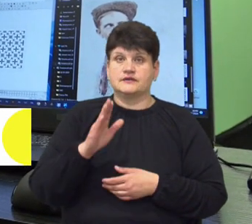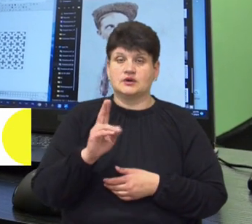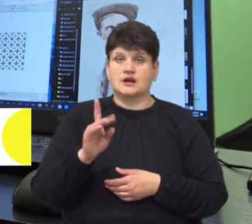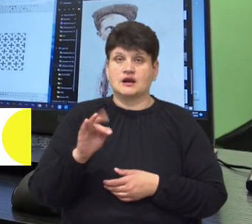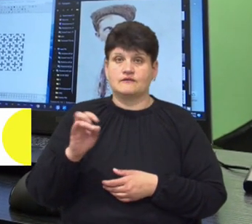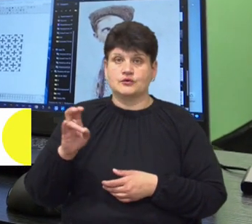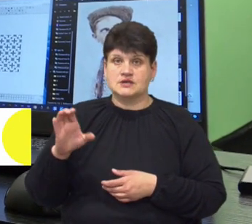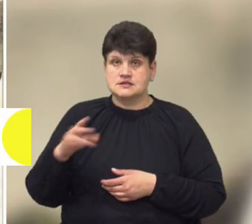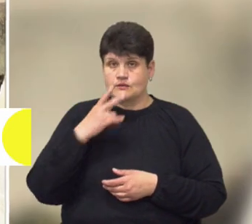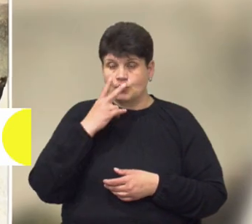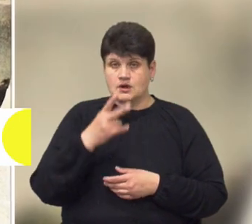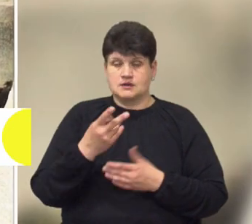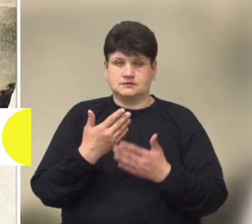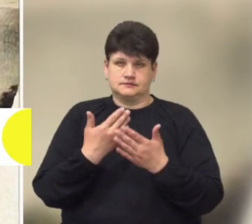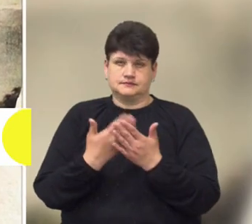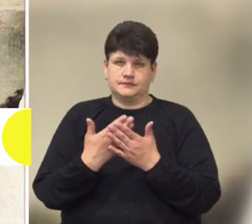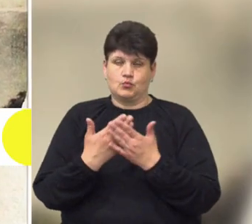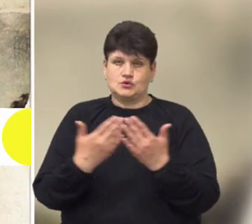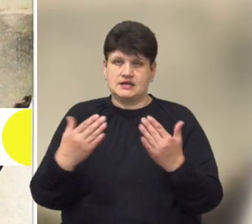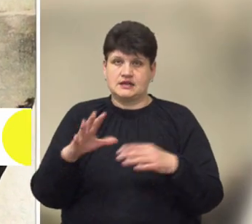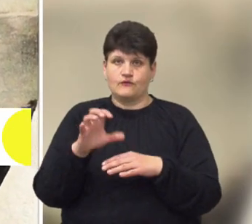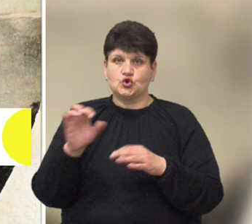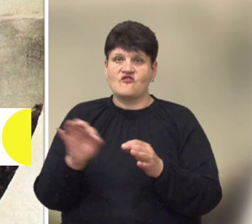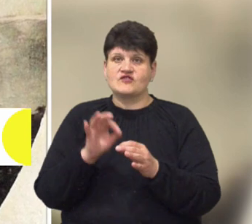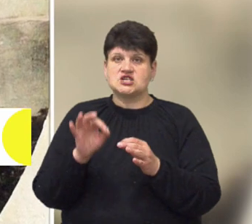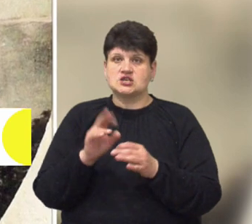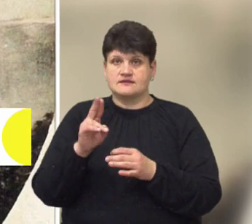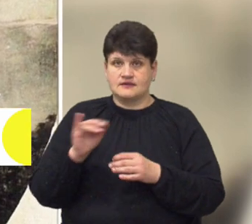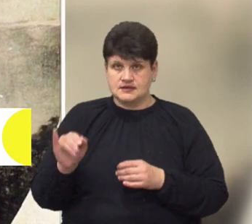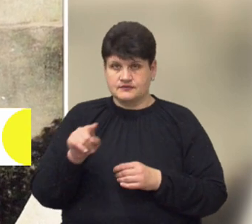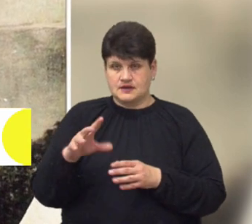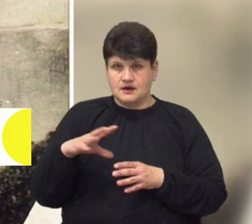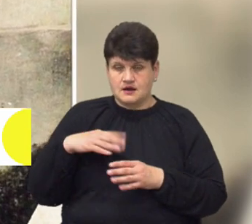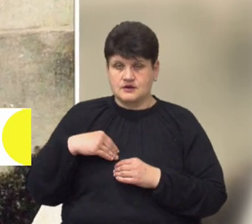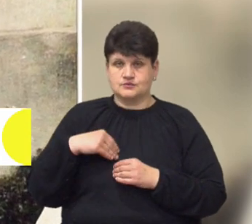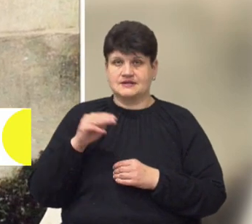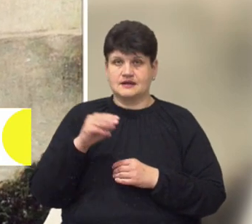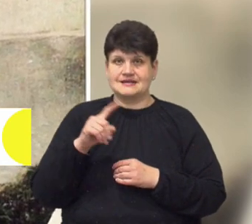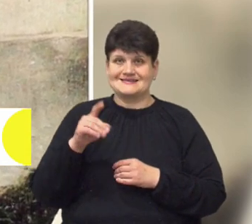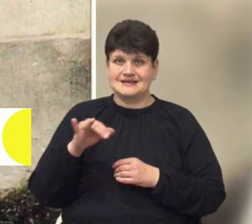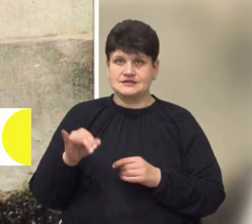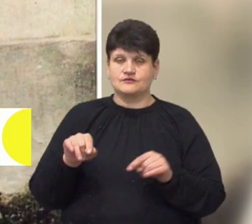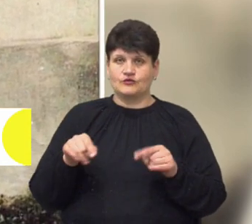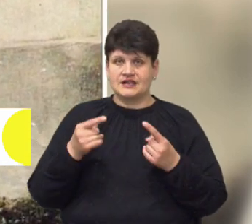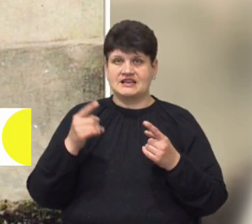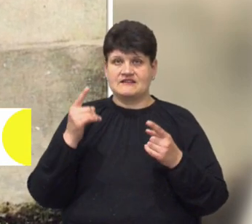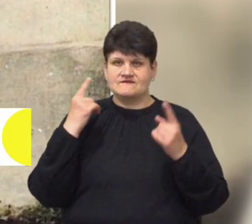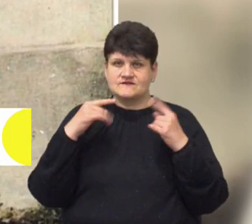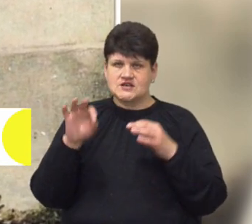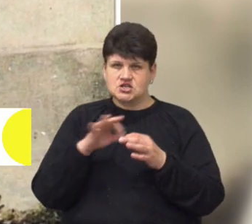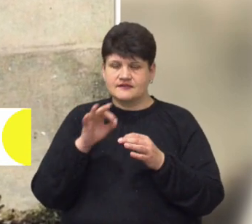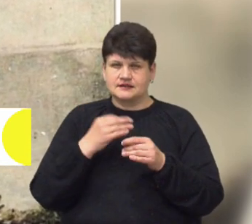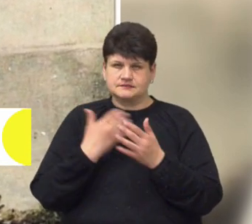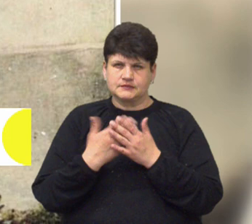показує музейне фото Степана Бандери у вишиванці. Вона разом з Тетяною Зес та Ольгою Лелик створили вишиванку за взірцем тої,